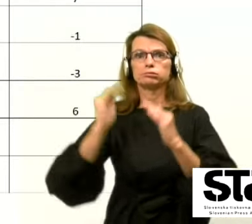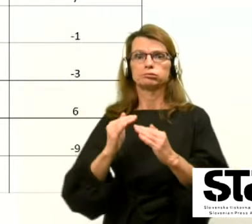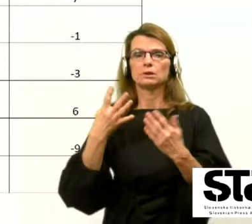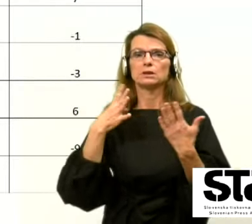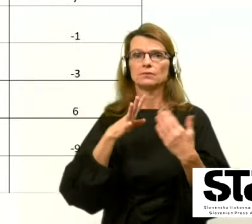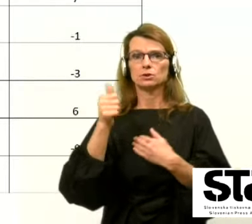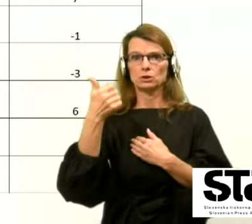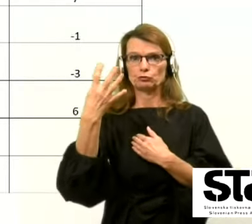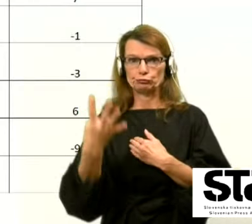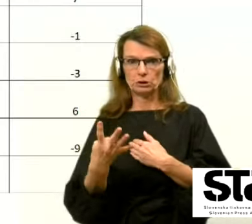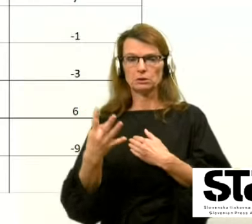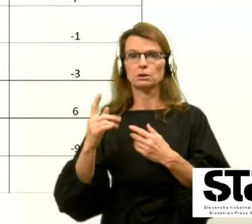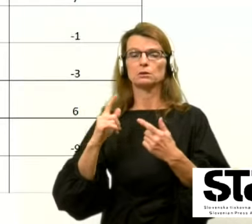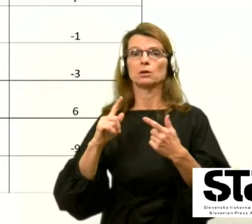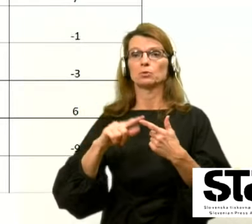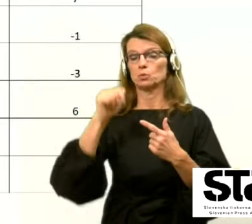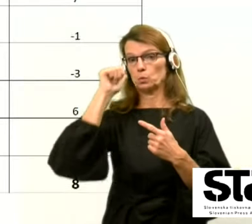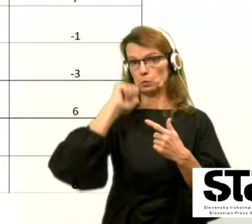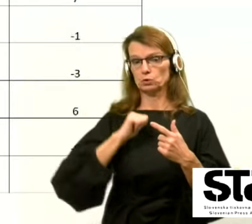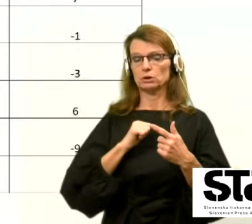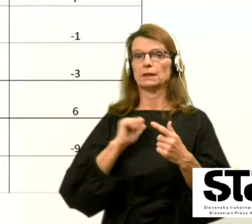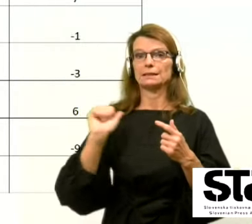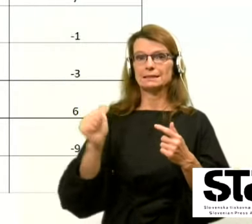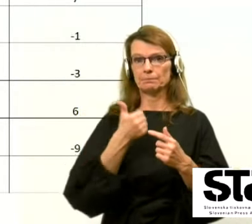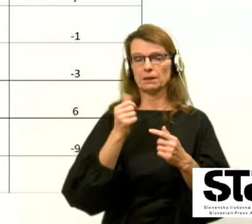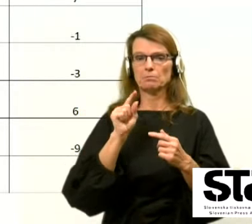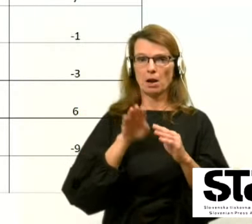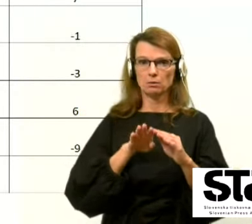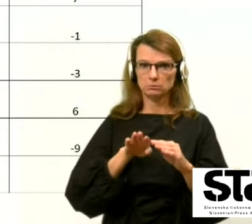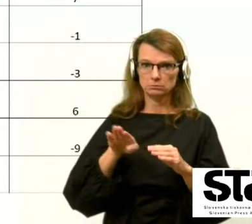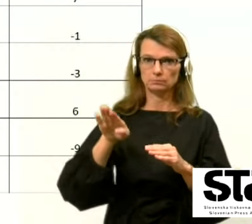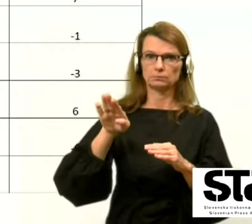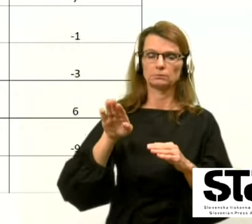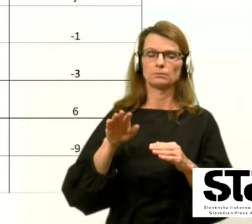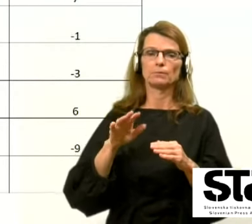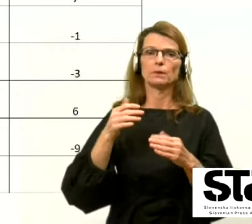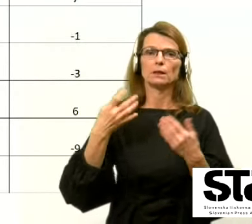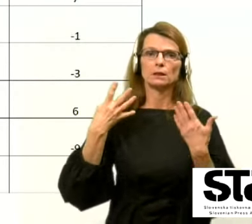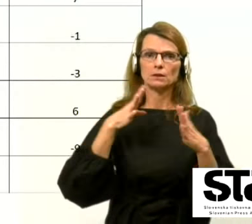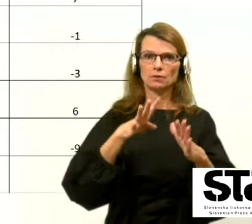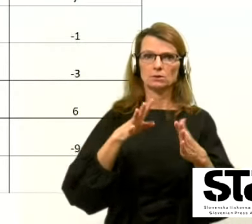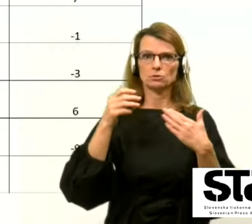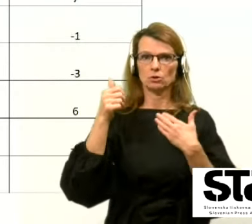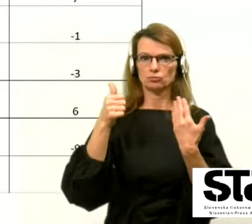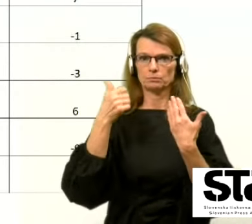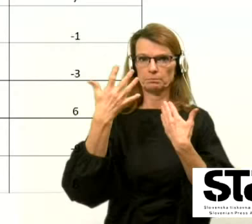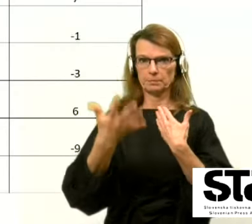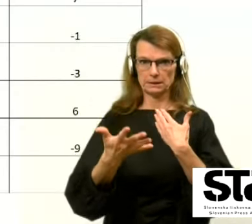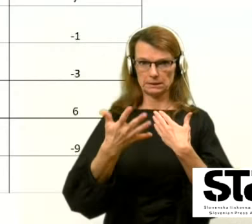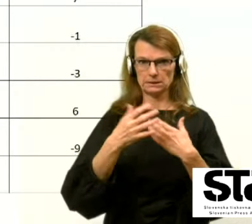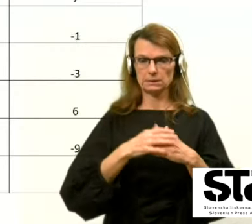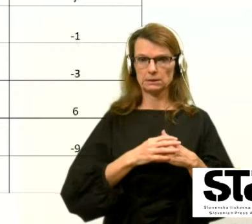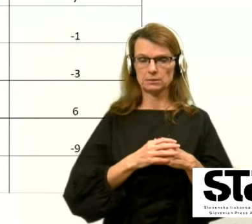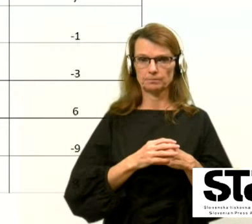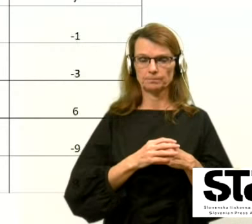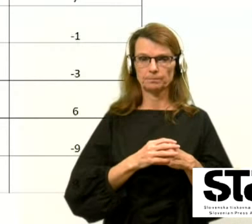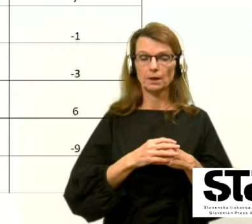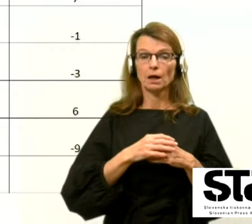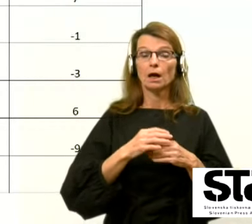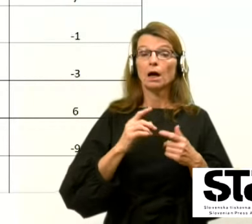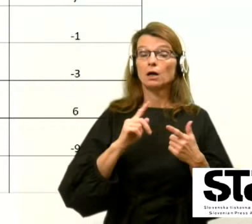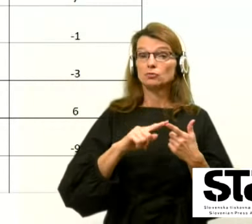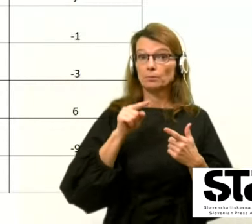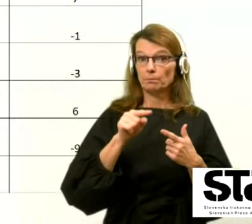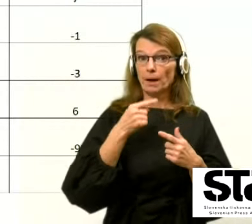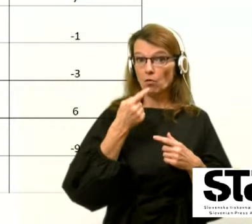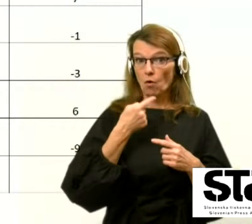in se včeraj spet nekoliko dvignilo na 956. Če govorimo